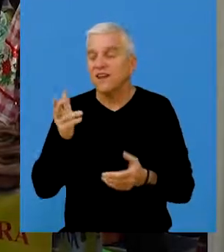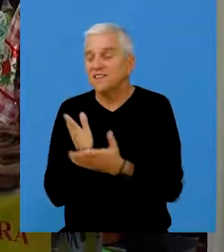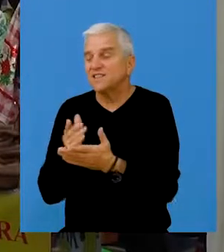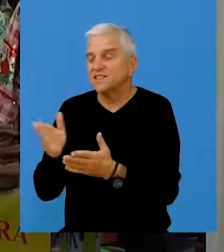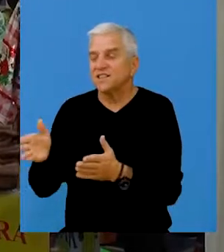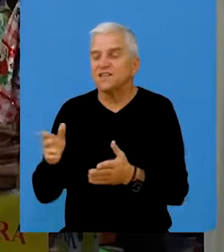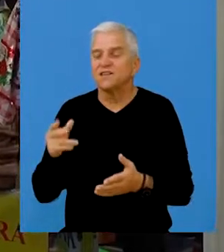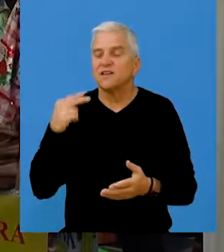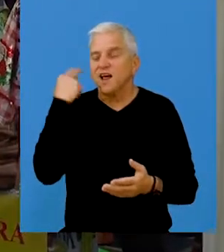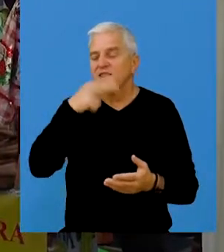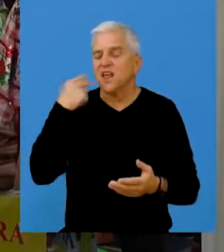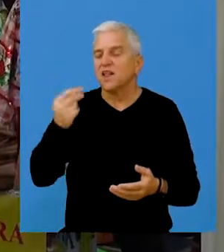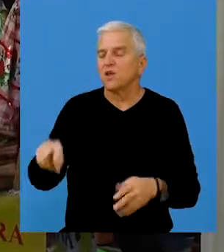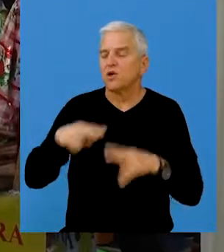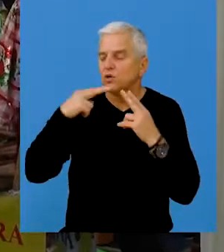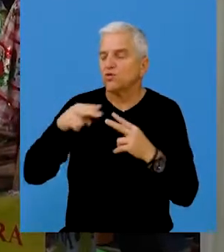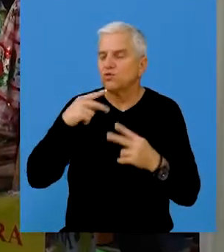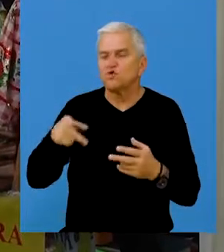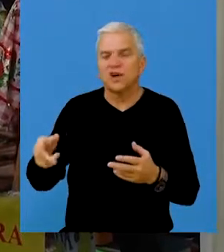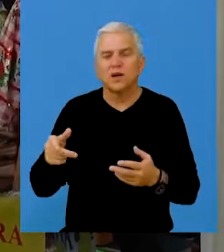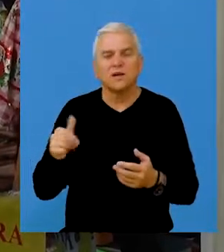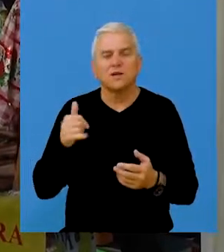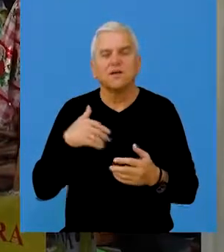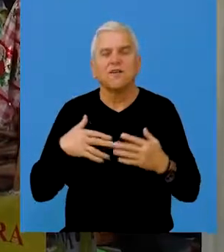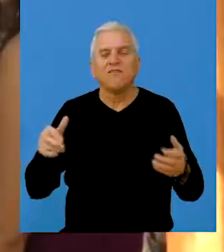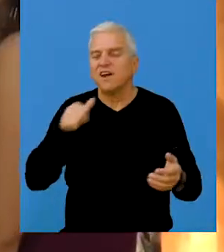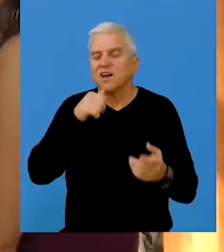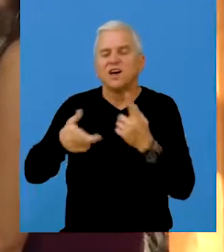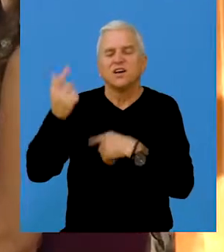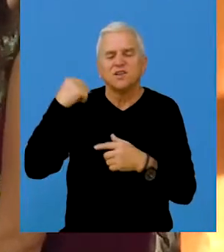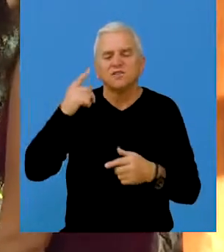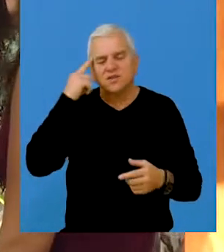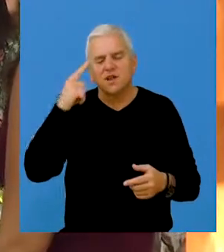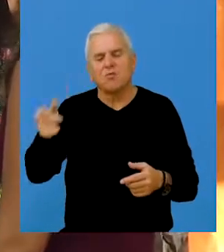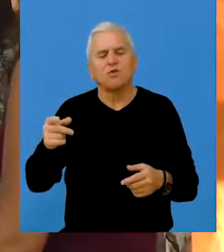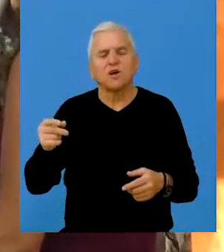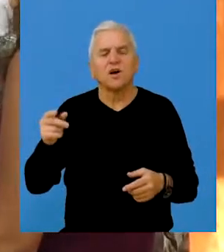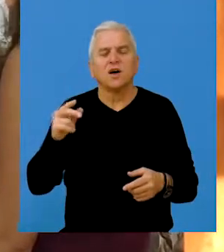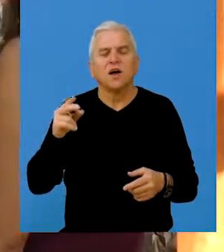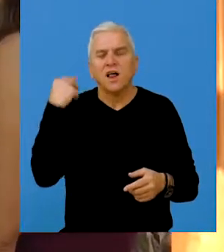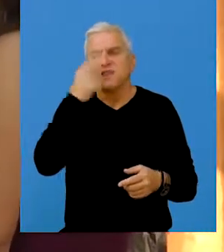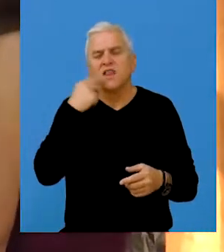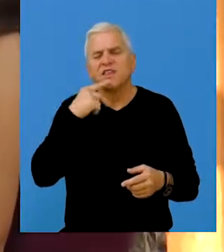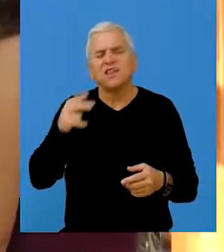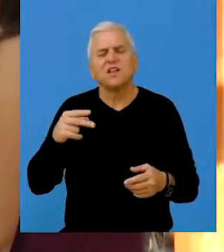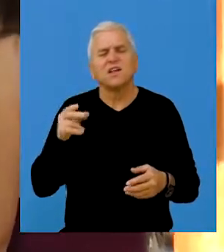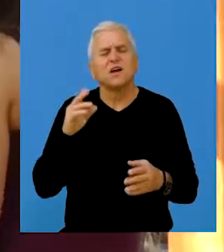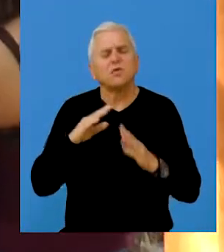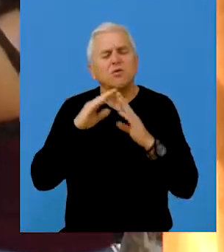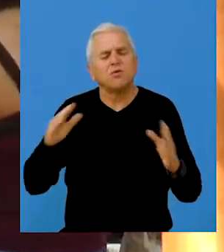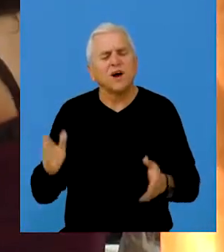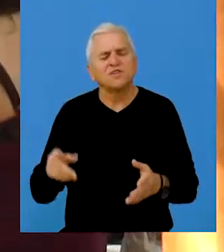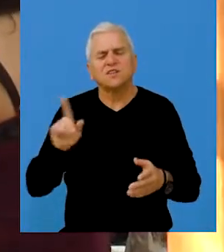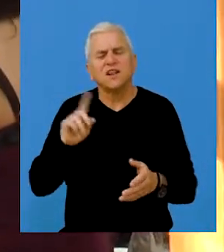Treći program nam je sam nedeljni ručak, pošto kod nas je velika tradicija nedeljni ručak i hteli smo da izađemo u susret